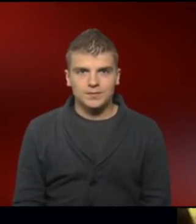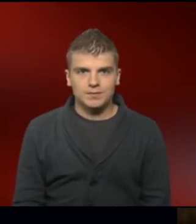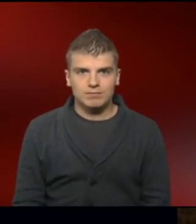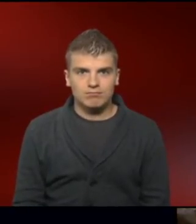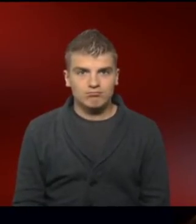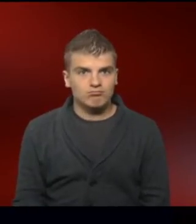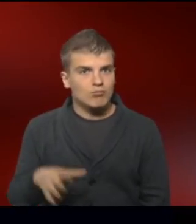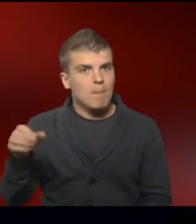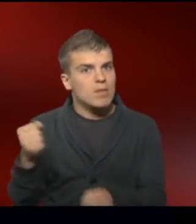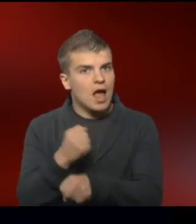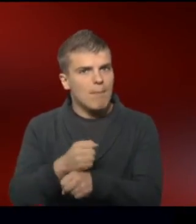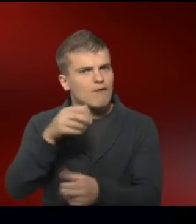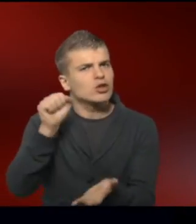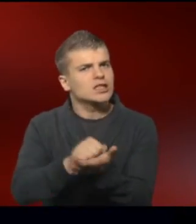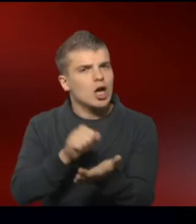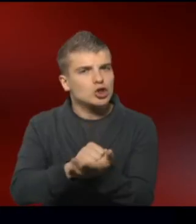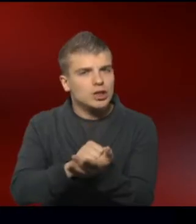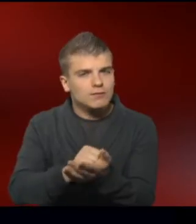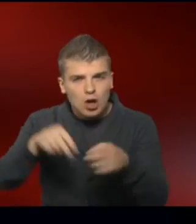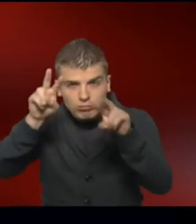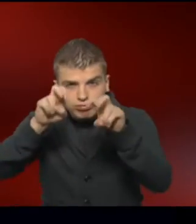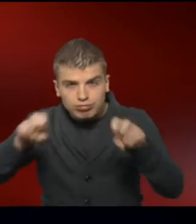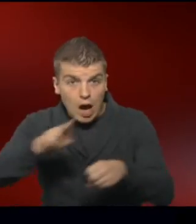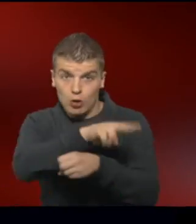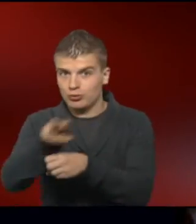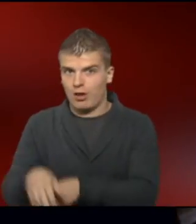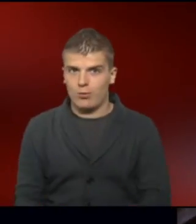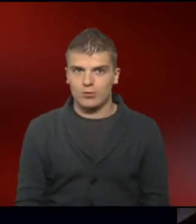Mitarbeiter einer Zeitschrift recherchieren in einer Ausstellung.